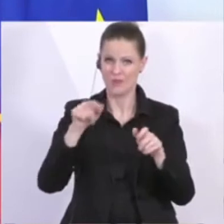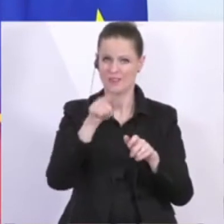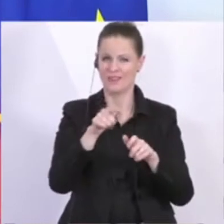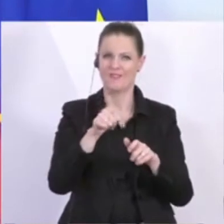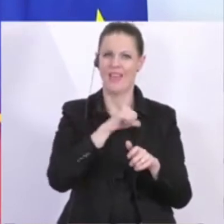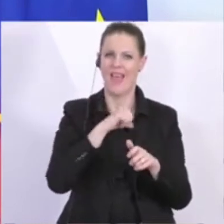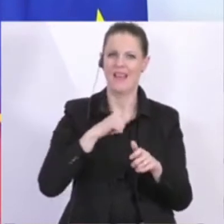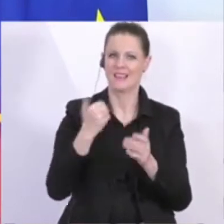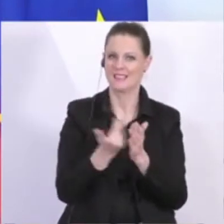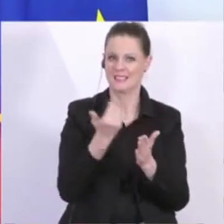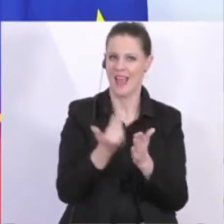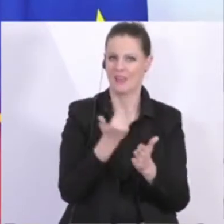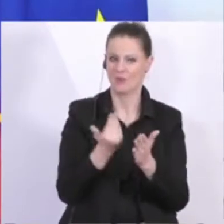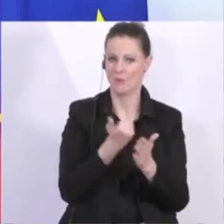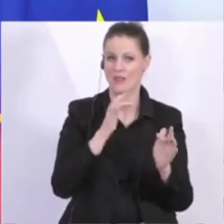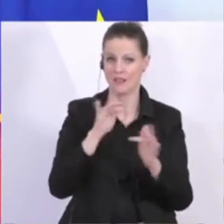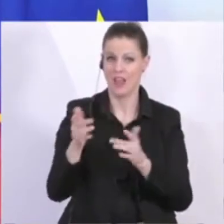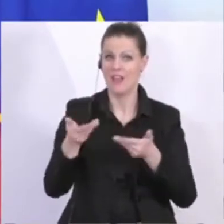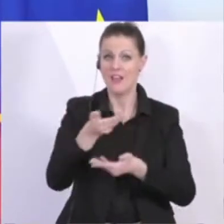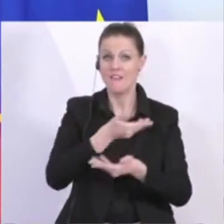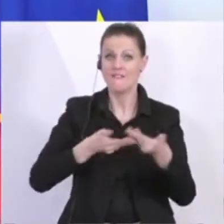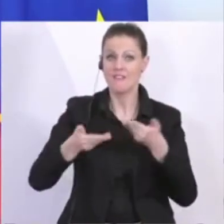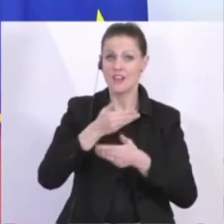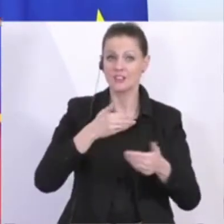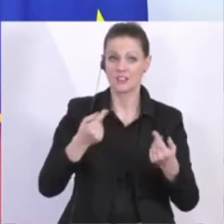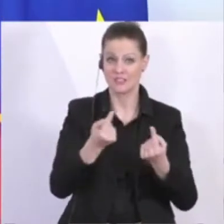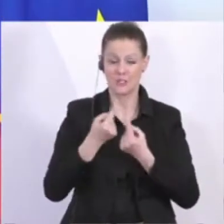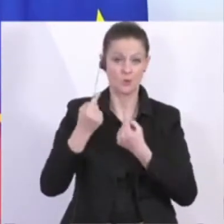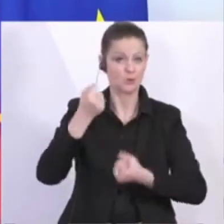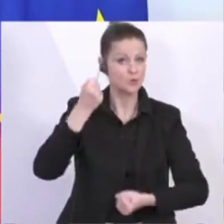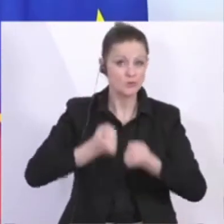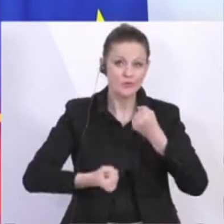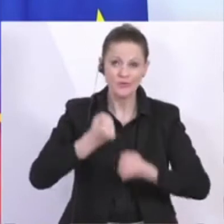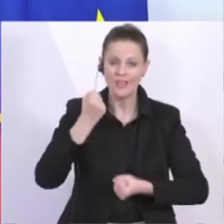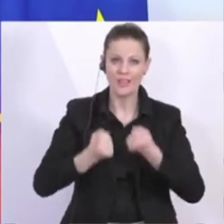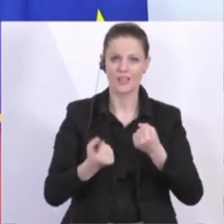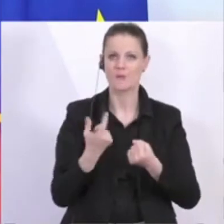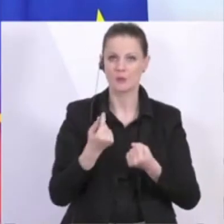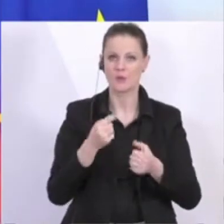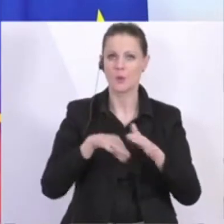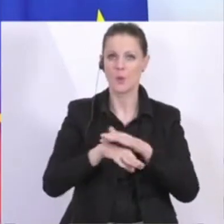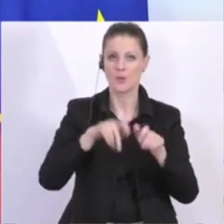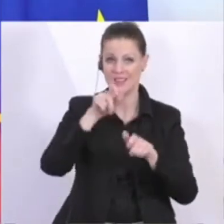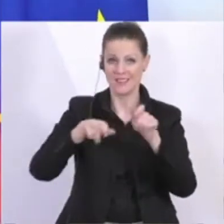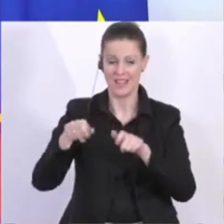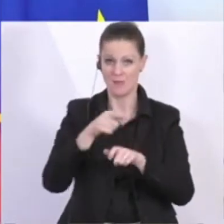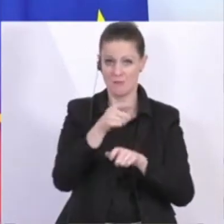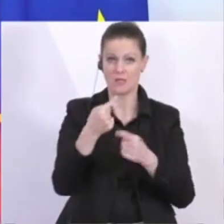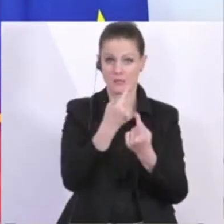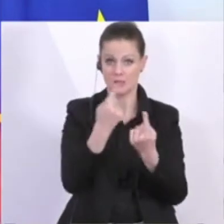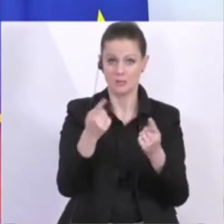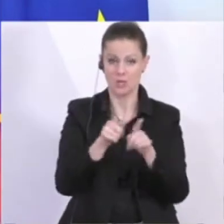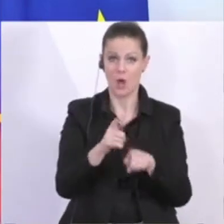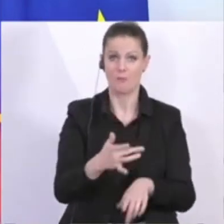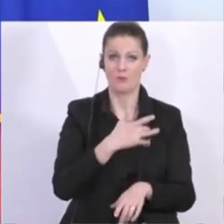Einkommen. Und je nachdem, wie schwierig die wirtschaftliche Lage ist, kann der Unternehmer oder die Unternehmerin als Person betroffen